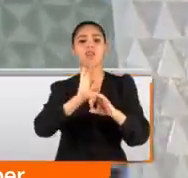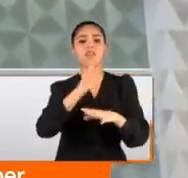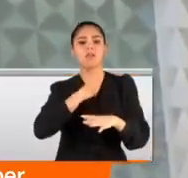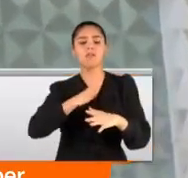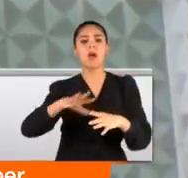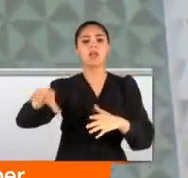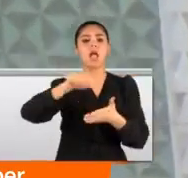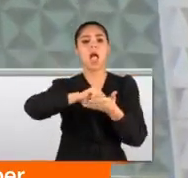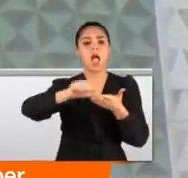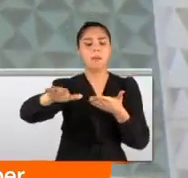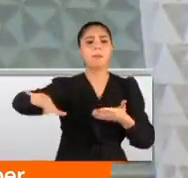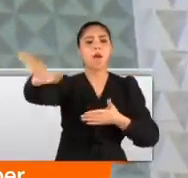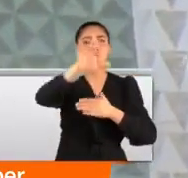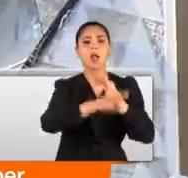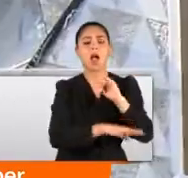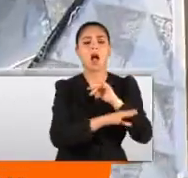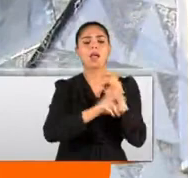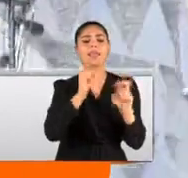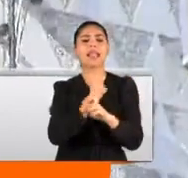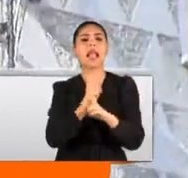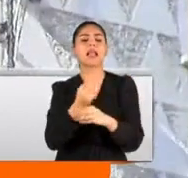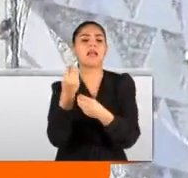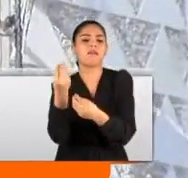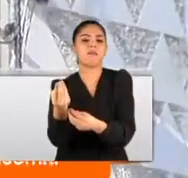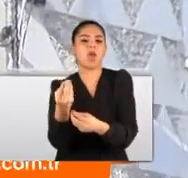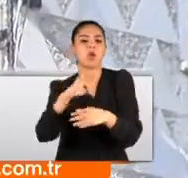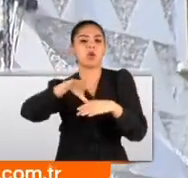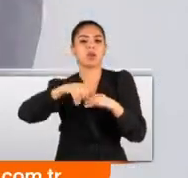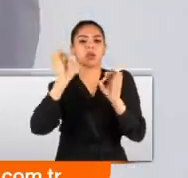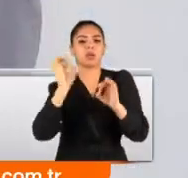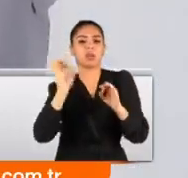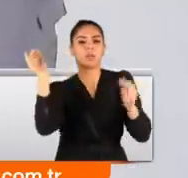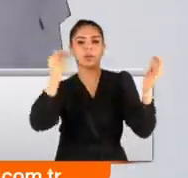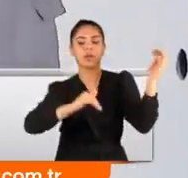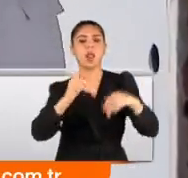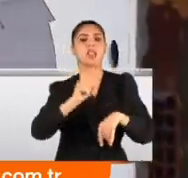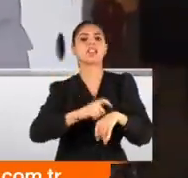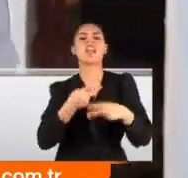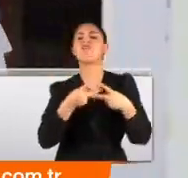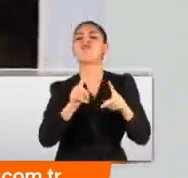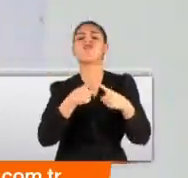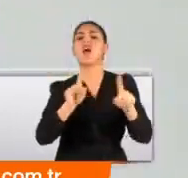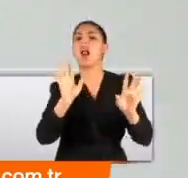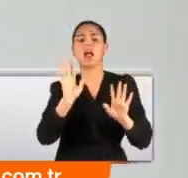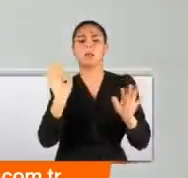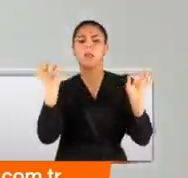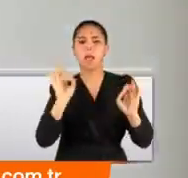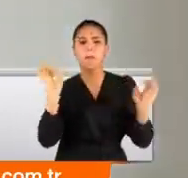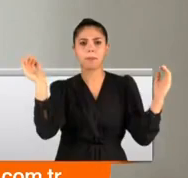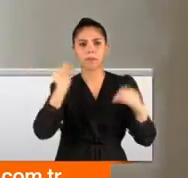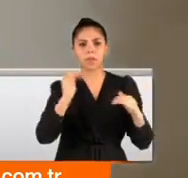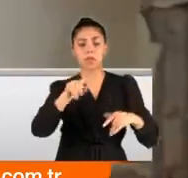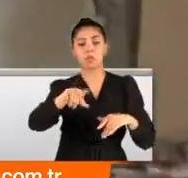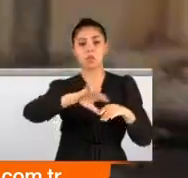söküp herkesin hayatını tehlikeye atıyorlar. Hırsızlar her kata dadanmış durumdalar. Saat fark etmeksizin buraya dadanan hırsızlar